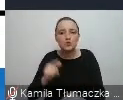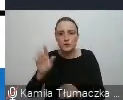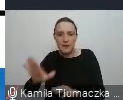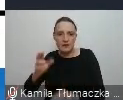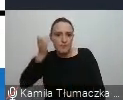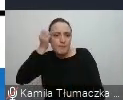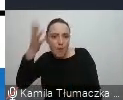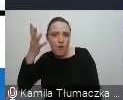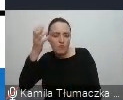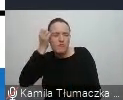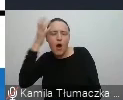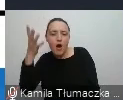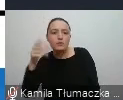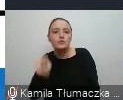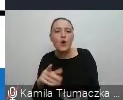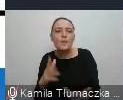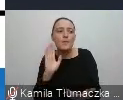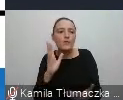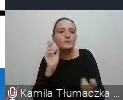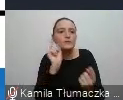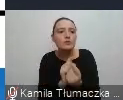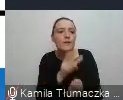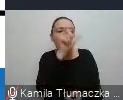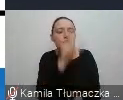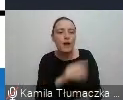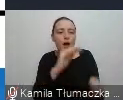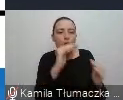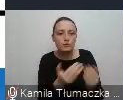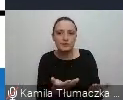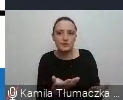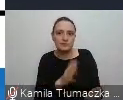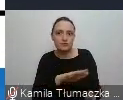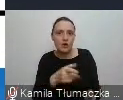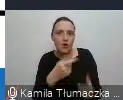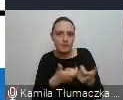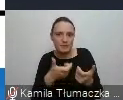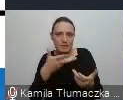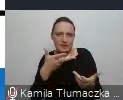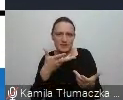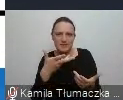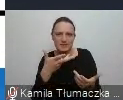rozwoju, to na przykład spotykając się z takim dzieckiem stawiamy mu całkowicie